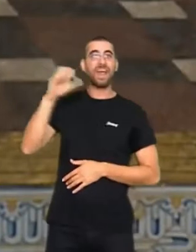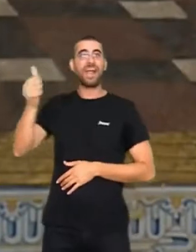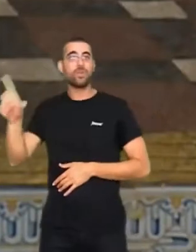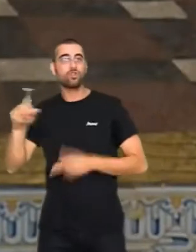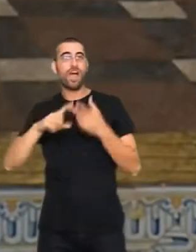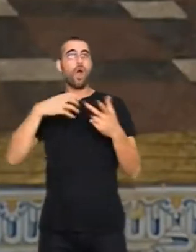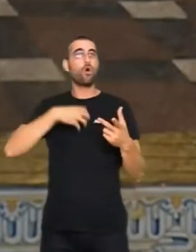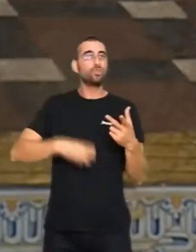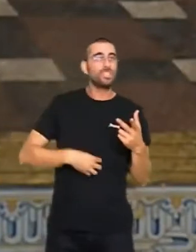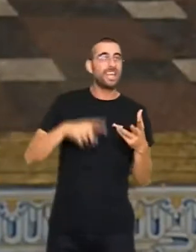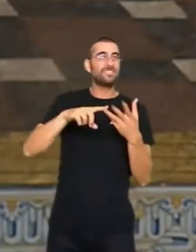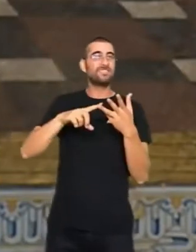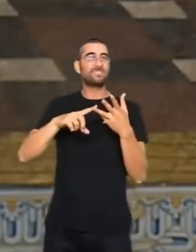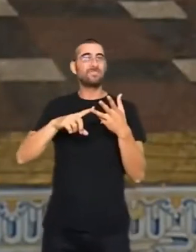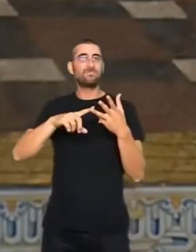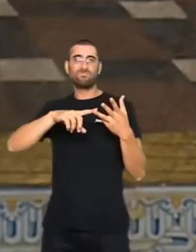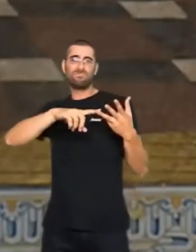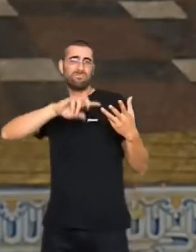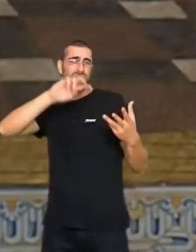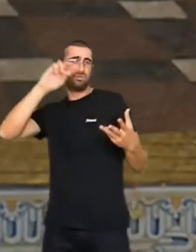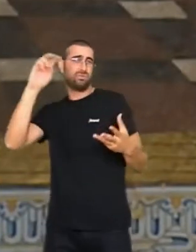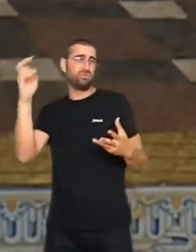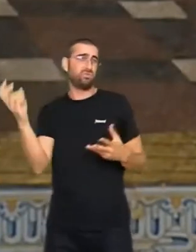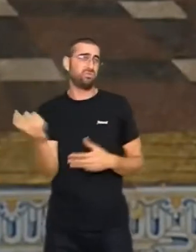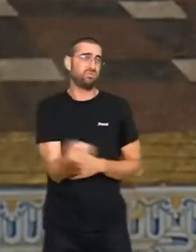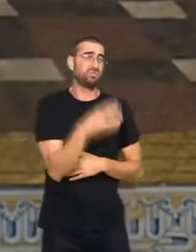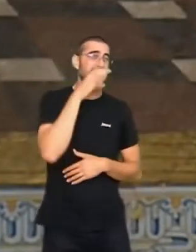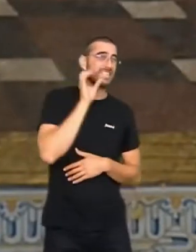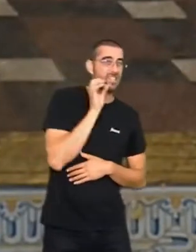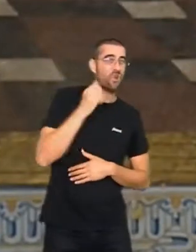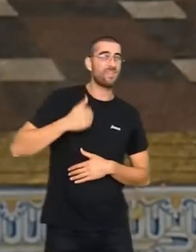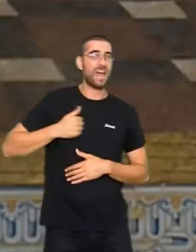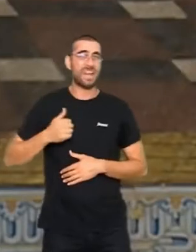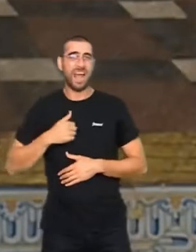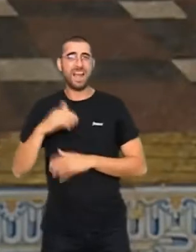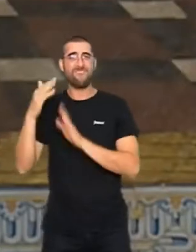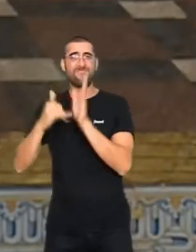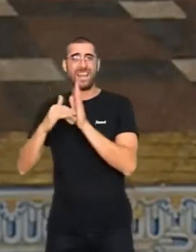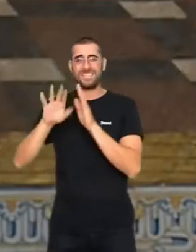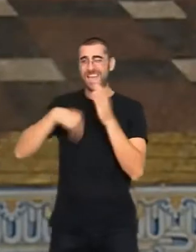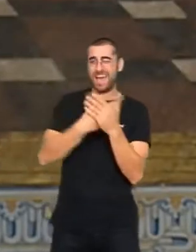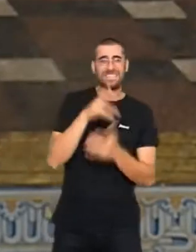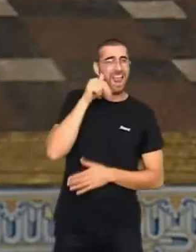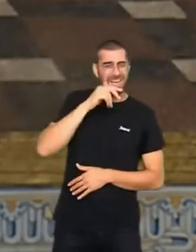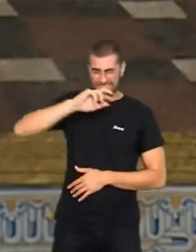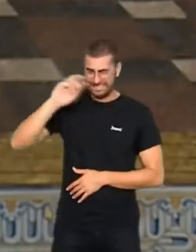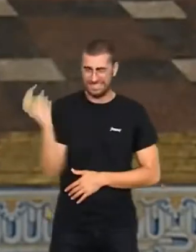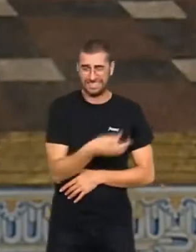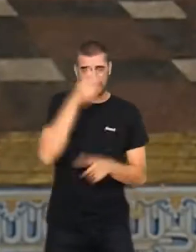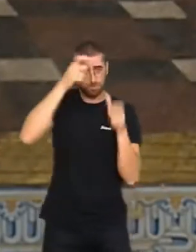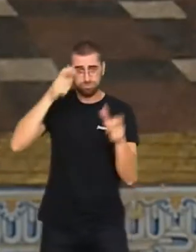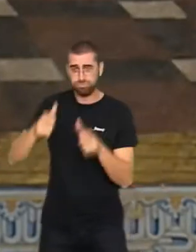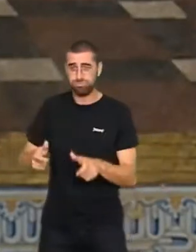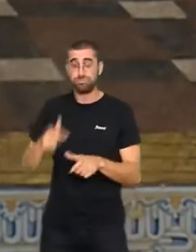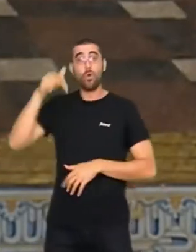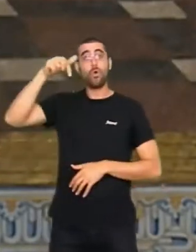a Guardamar, de Carcaixent a Onda, de Castelló a Vilareal, de València a Alacant. Si avui